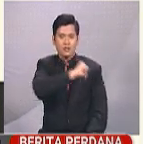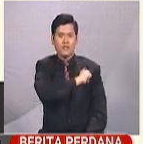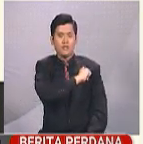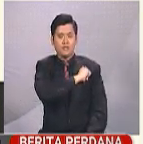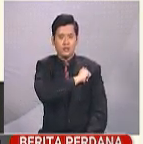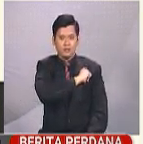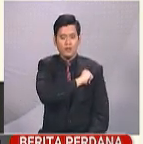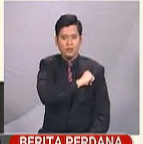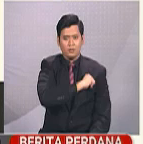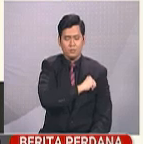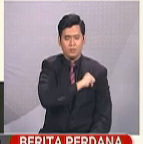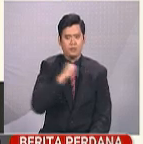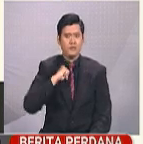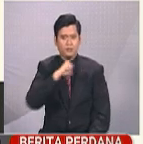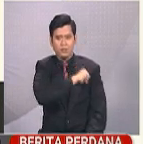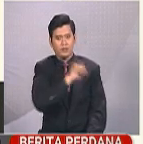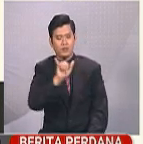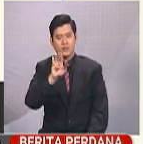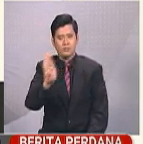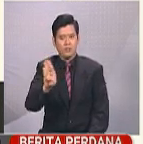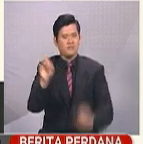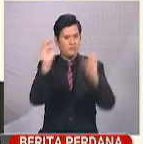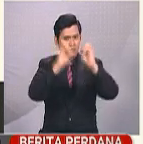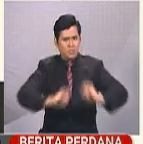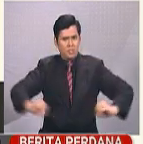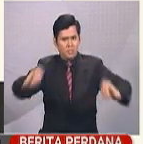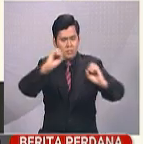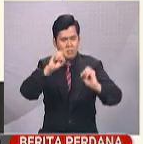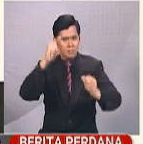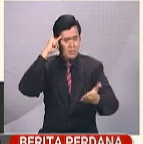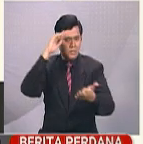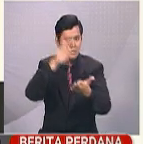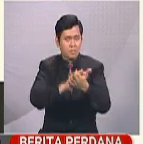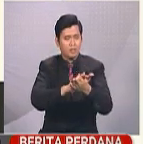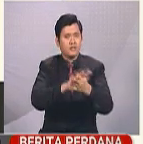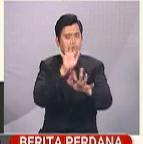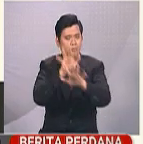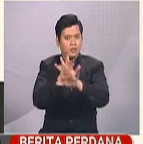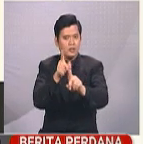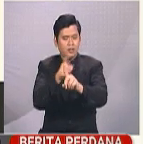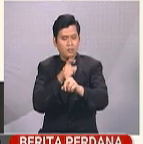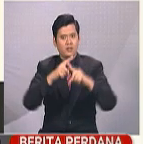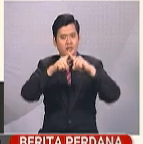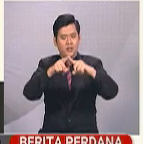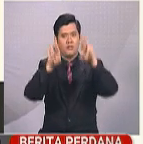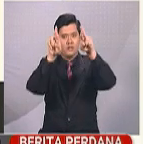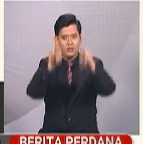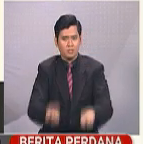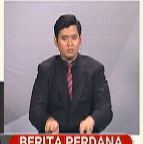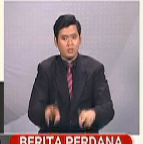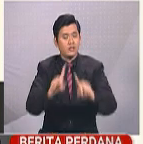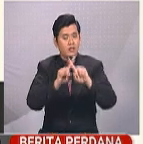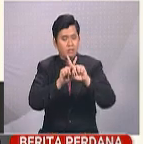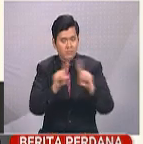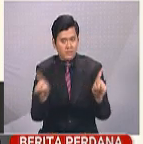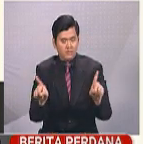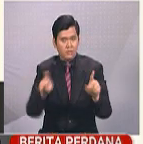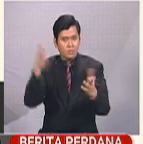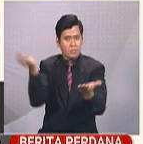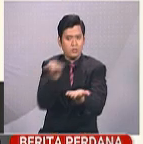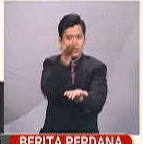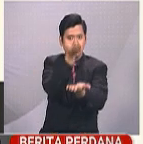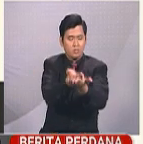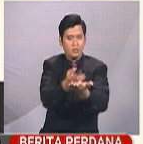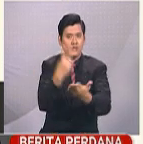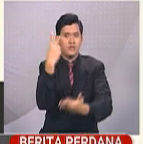berhormat paguh tidak mempunyai keyakinan majoriti ahli-ahli yang berhormat Dewan Rakyat. Namun, usul kedua Tun